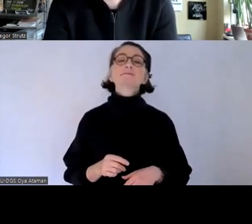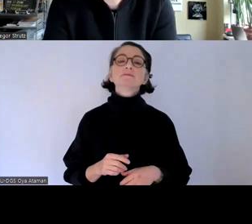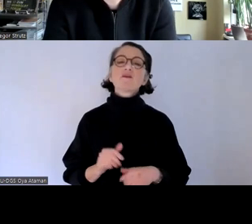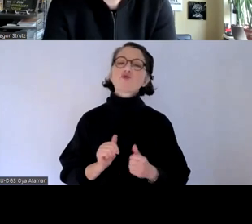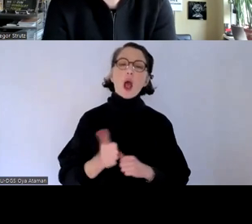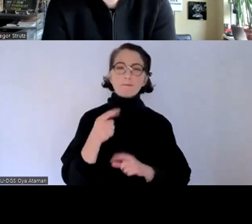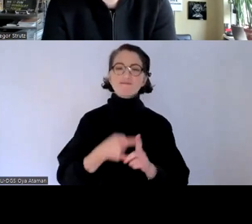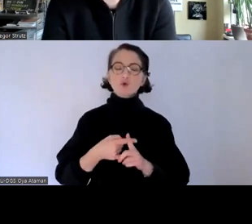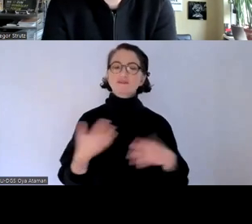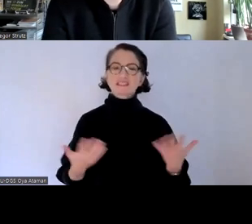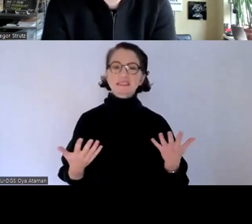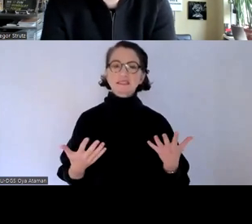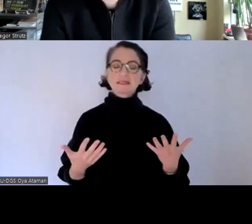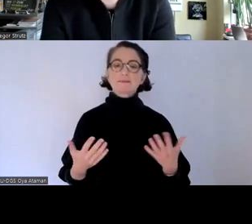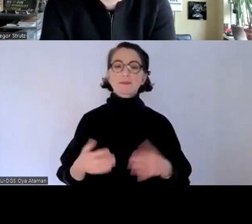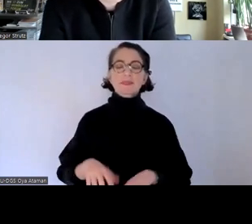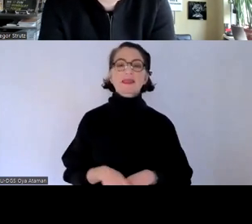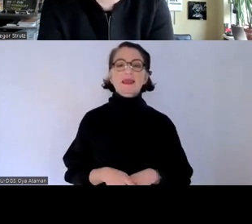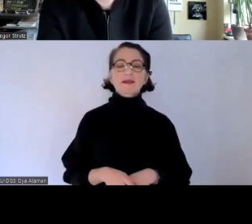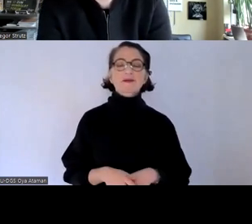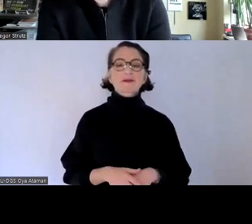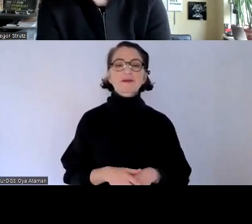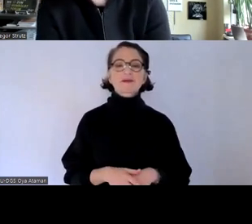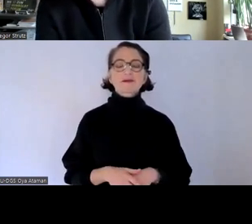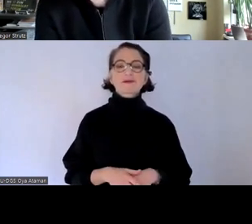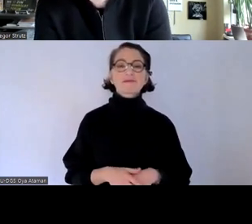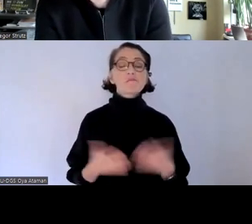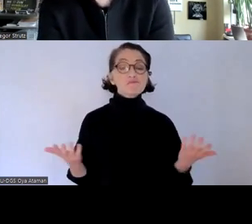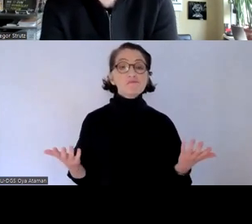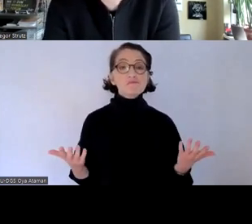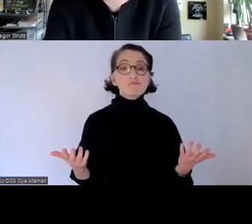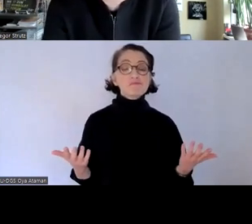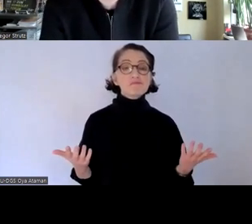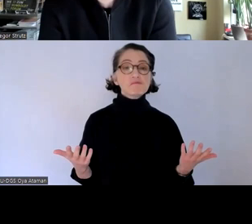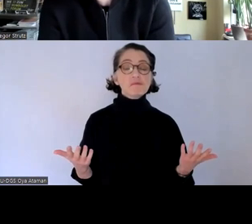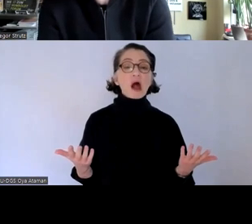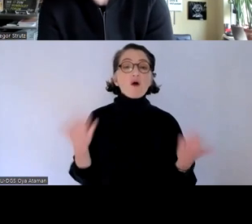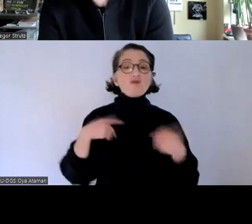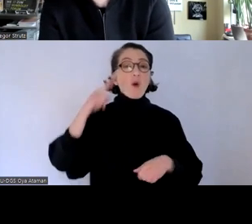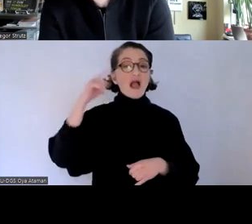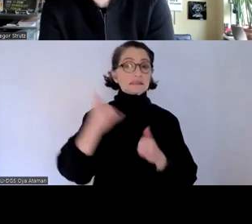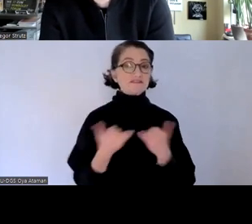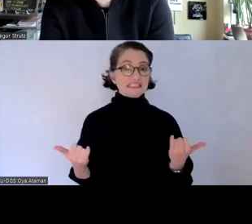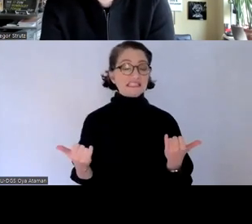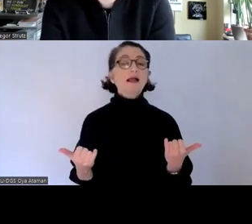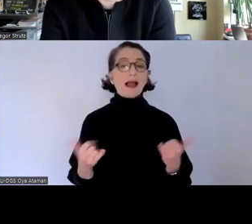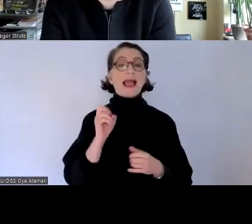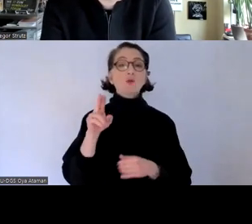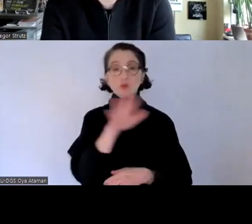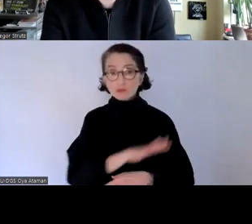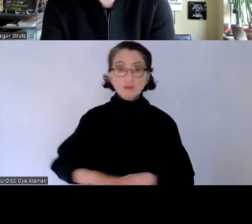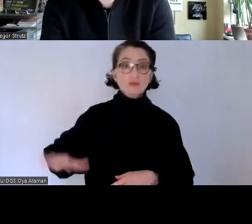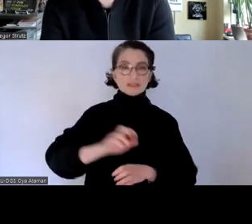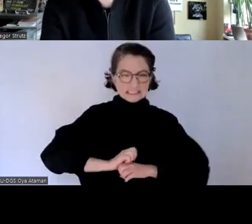dass letzten endes wissen in einem größeren maße eu weit geteilt wird und auch gesammelt wird gute